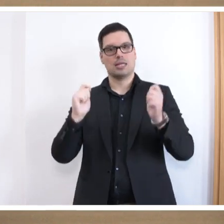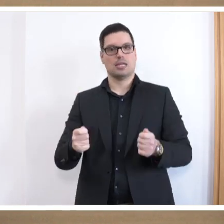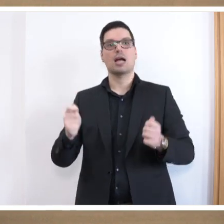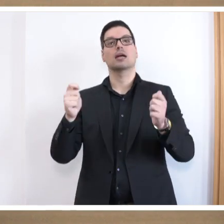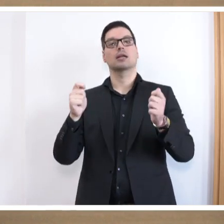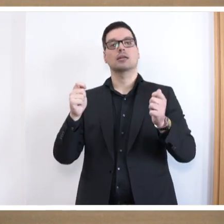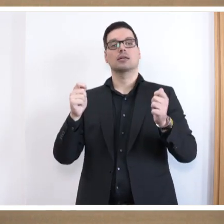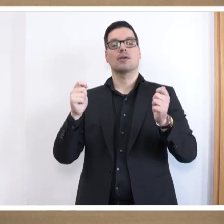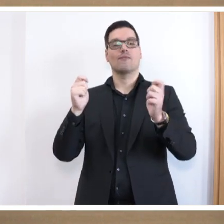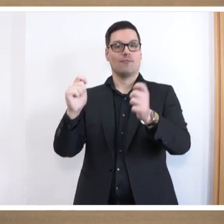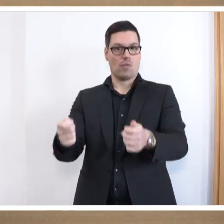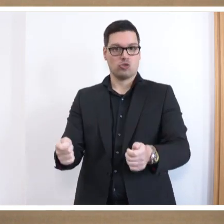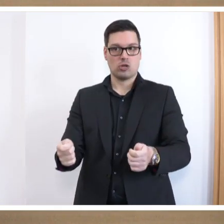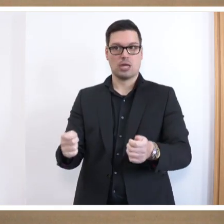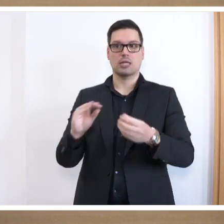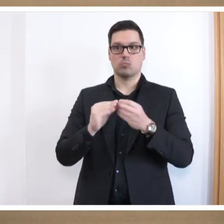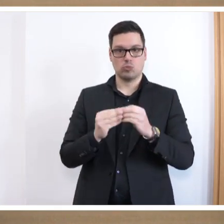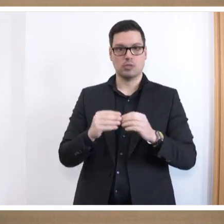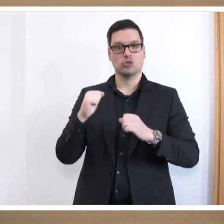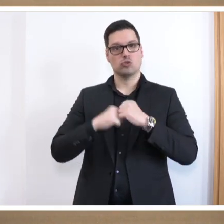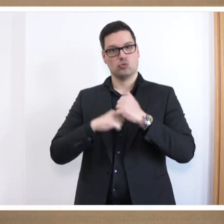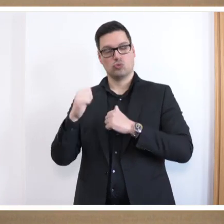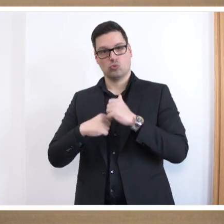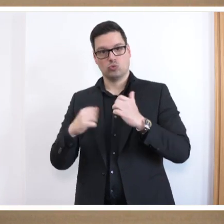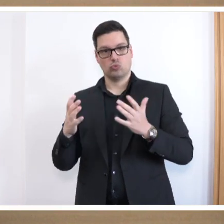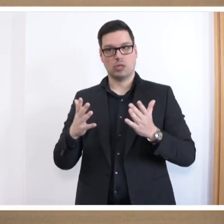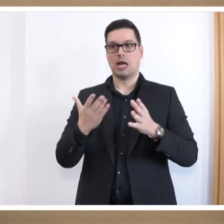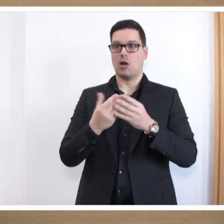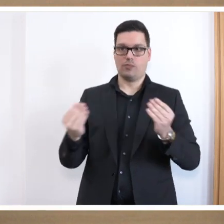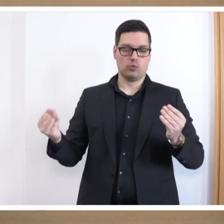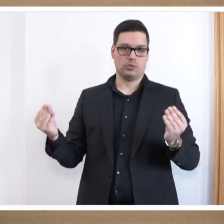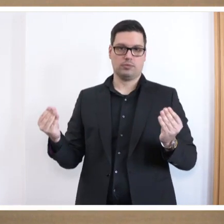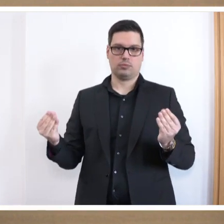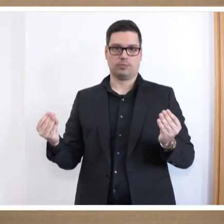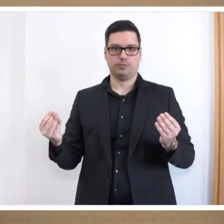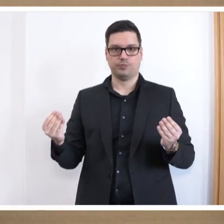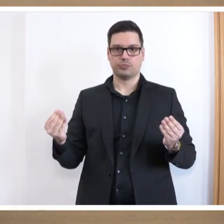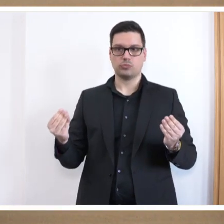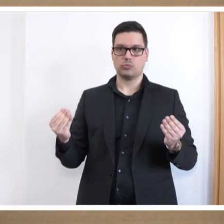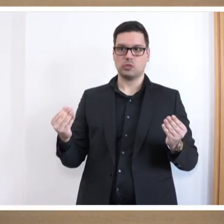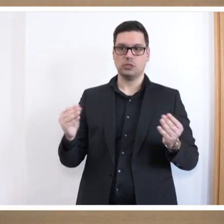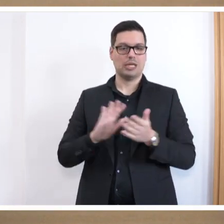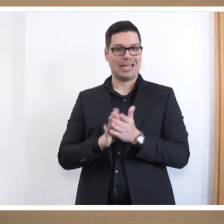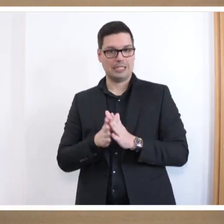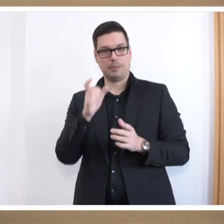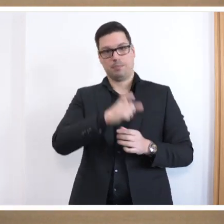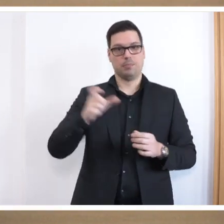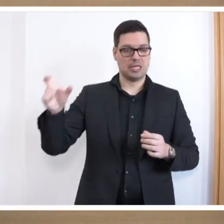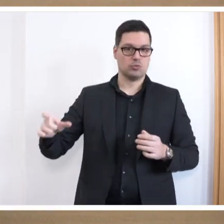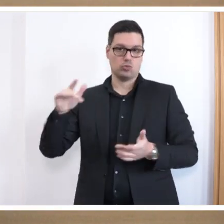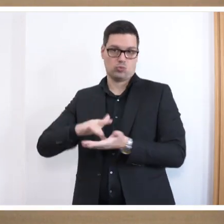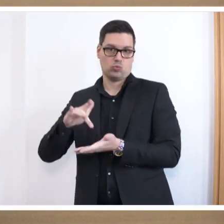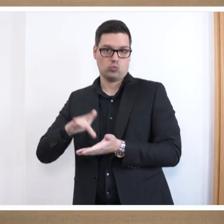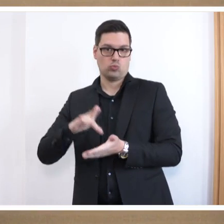Vorschlag, um eine grundlegende Problematik in der Struktur der Stiftung aufzulösen, die mit Blick auf die handelnden Personen ursächlich war für den